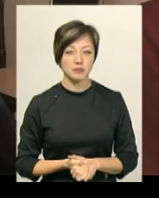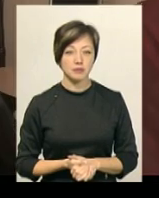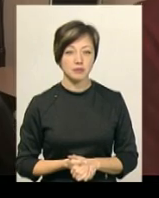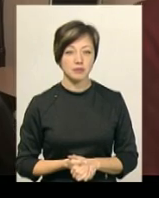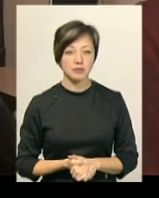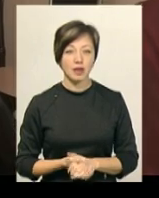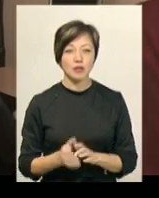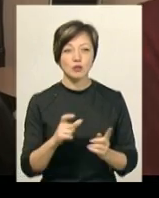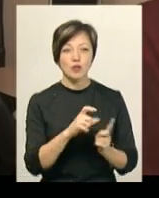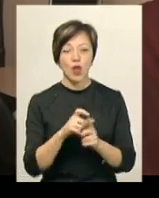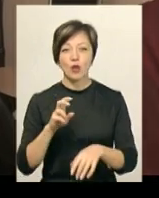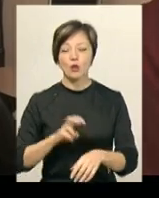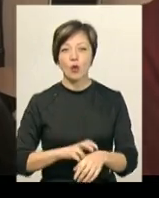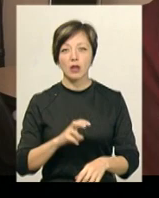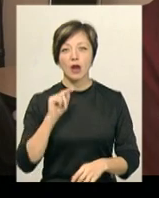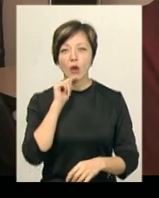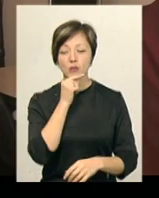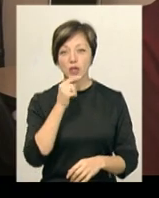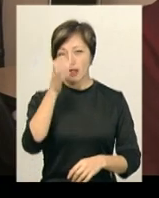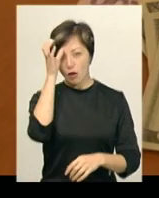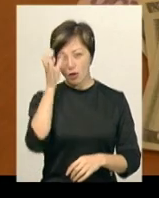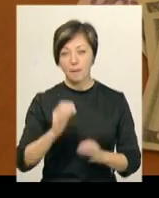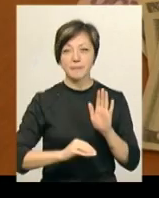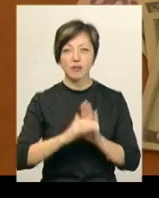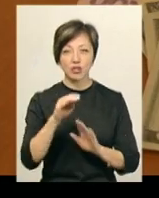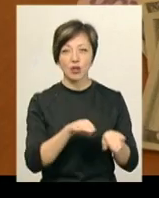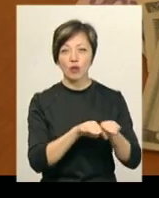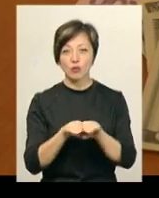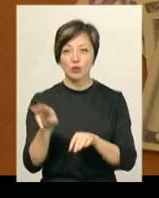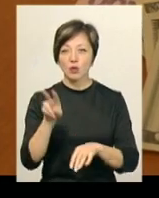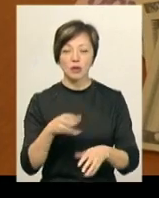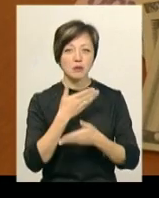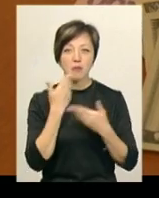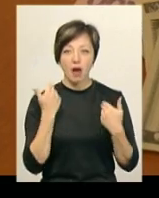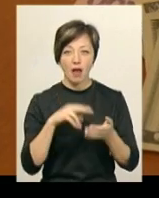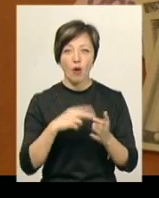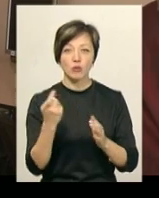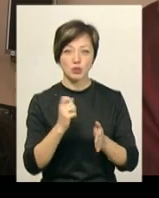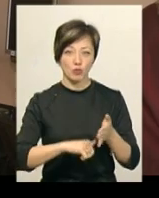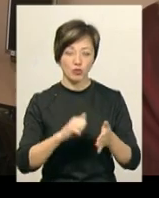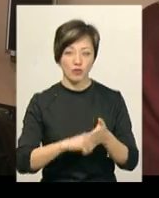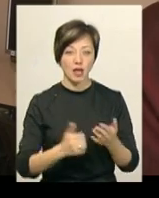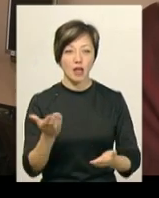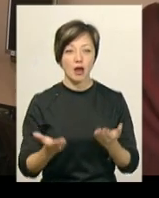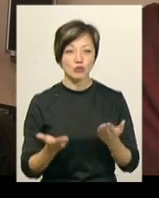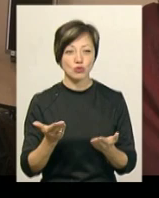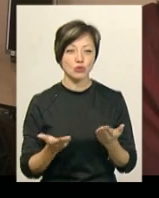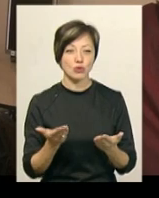За словами доктора економічних наук Марії Дехи, підвищення курсу не має економічного обґрунтування. Якщо